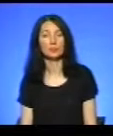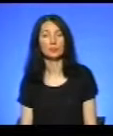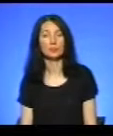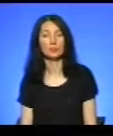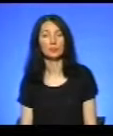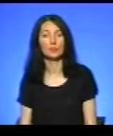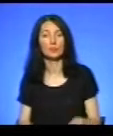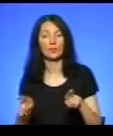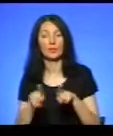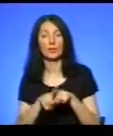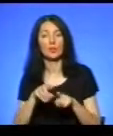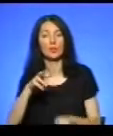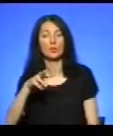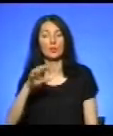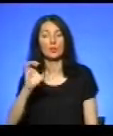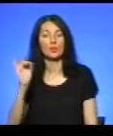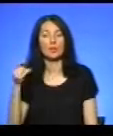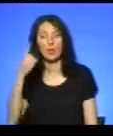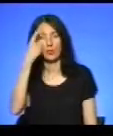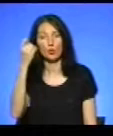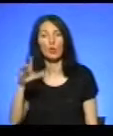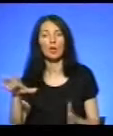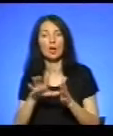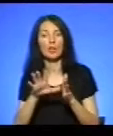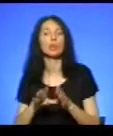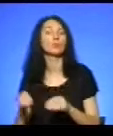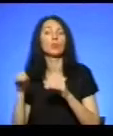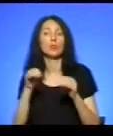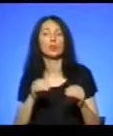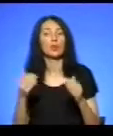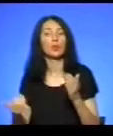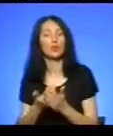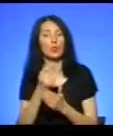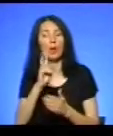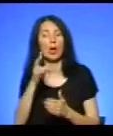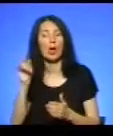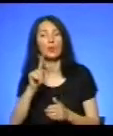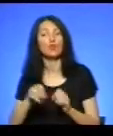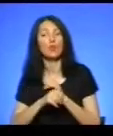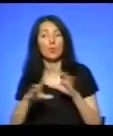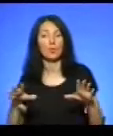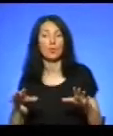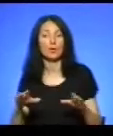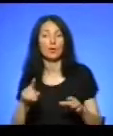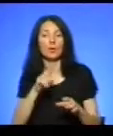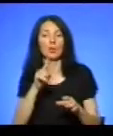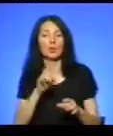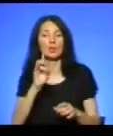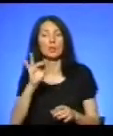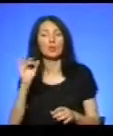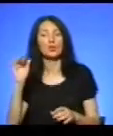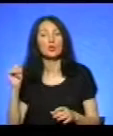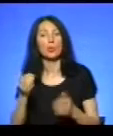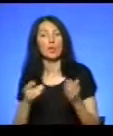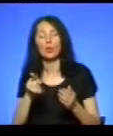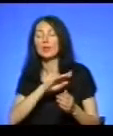Також Мирослав Синенький повідомив, що електропостачання відновлено. Кабель, що вибухнув, знеструмлений, але його не закопують,